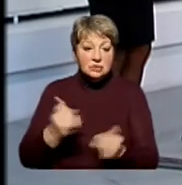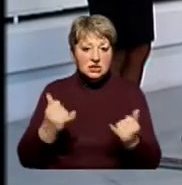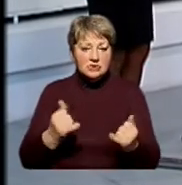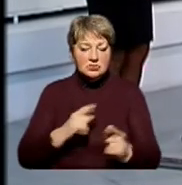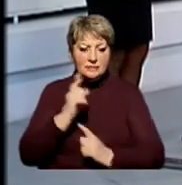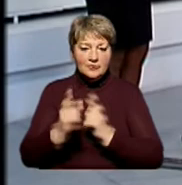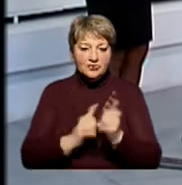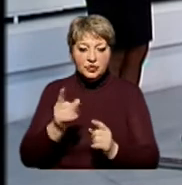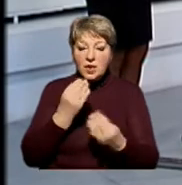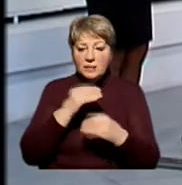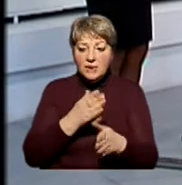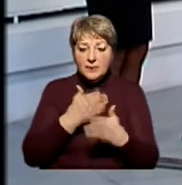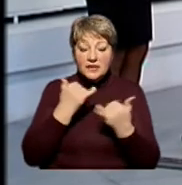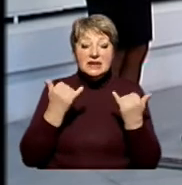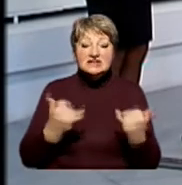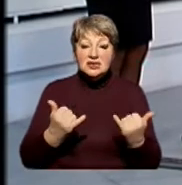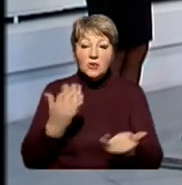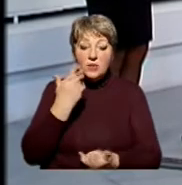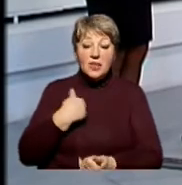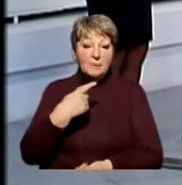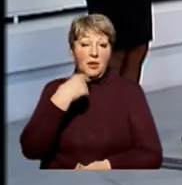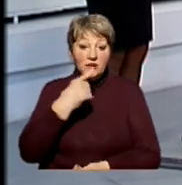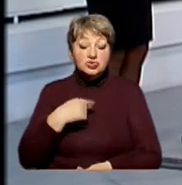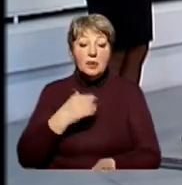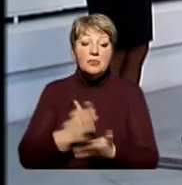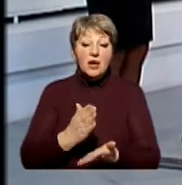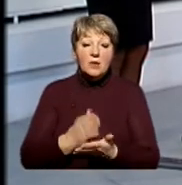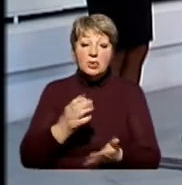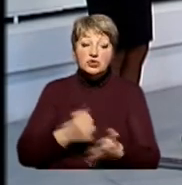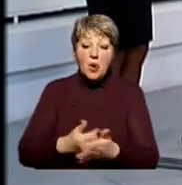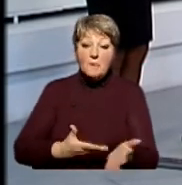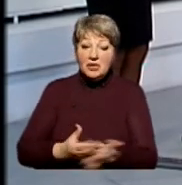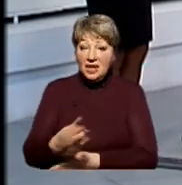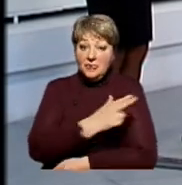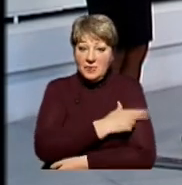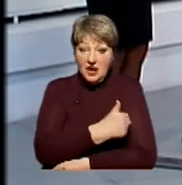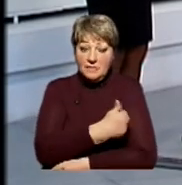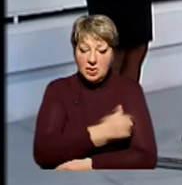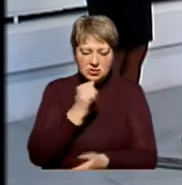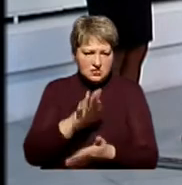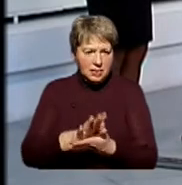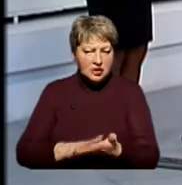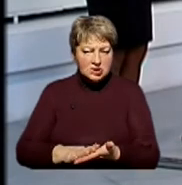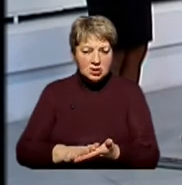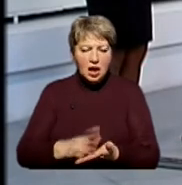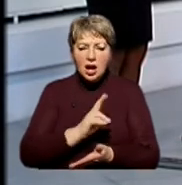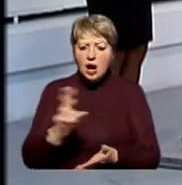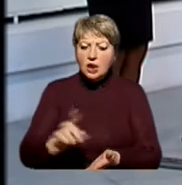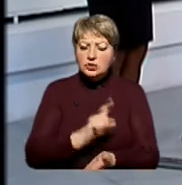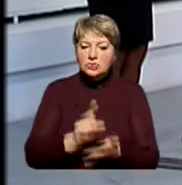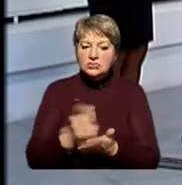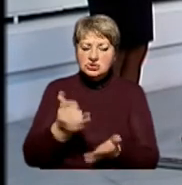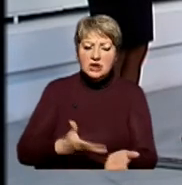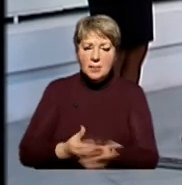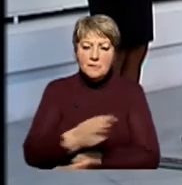працює абсолютно неефективно. І сьогодні, коли нам кажуть, що ми маємо рухатися до платної медицини, ну, вибачте, а хто має змогу зараз